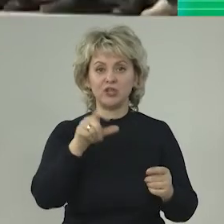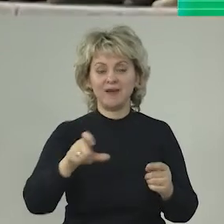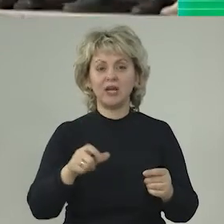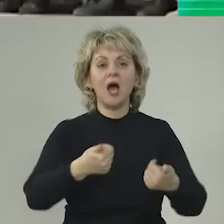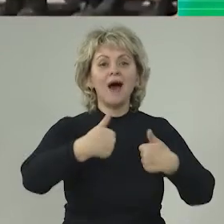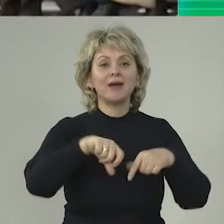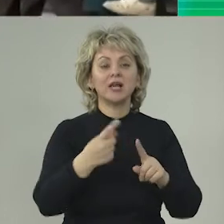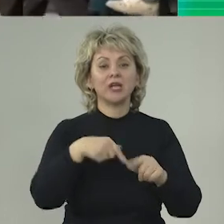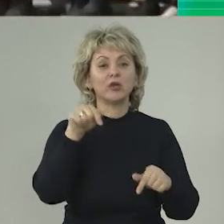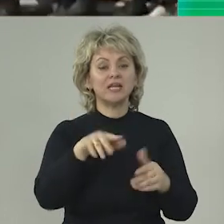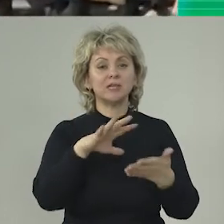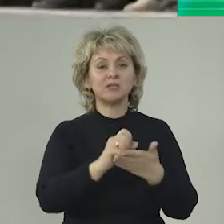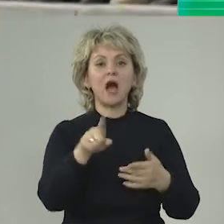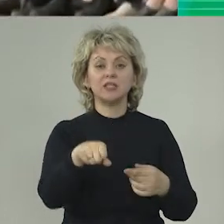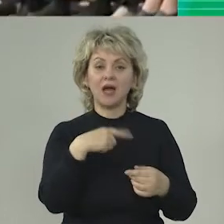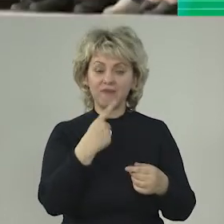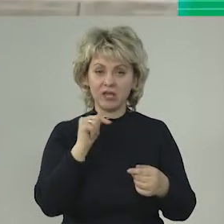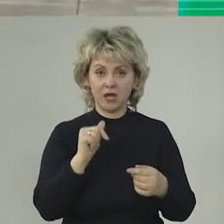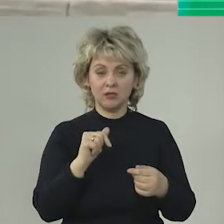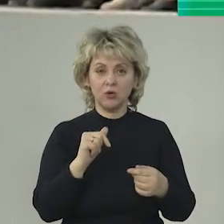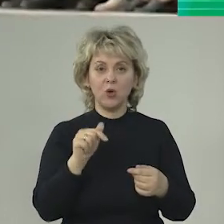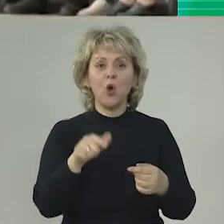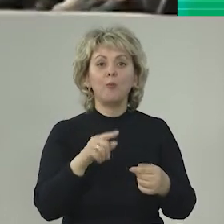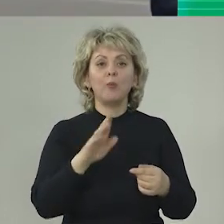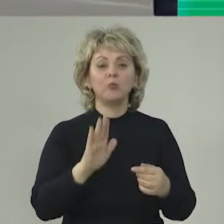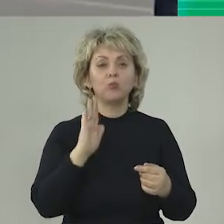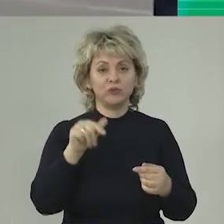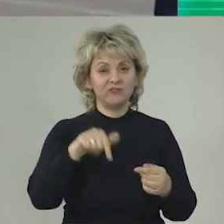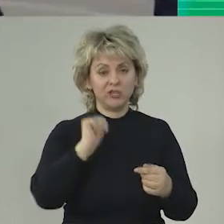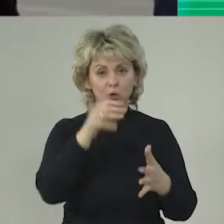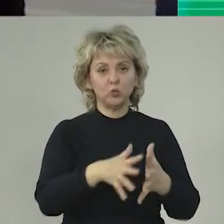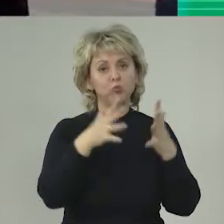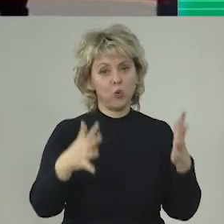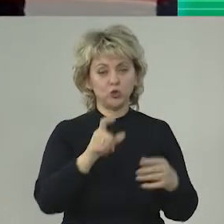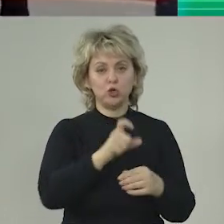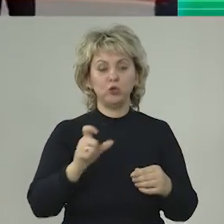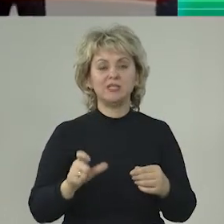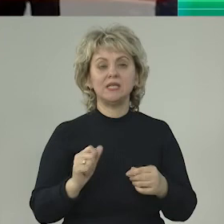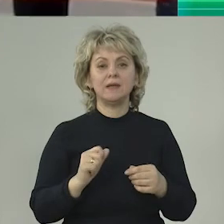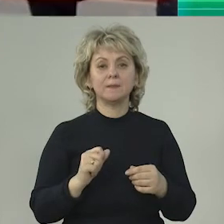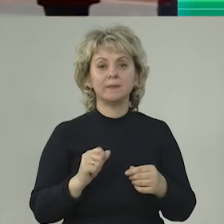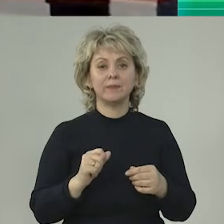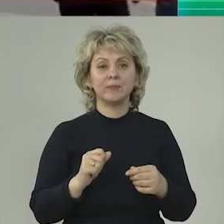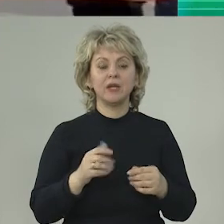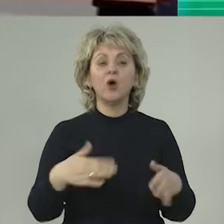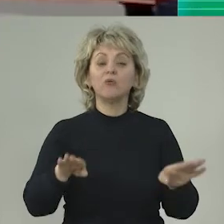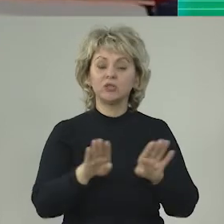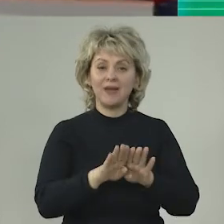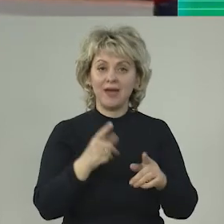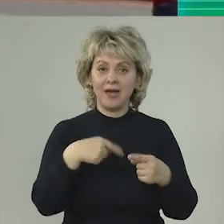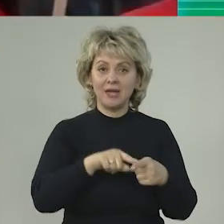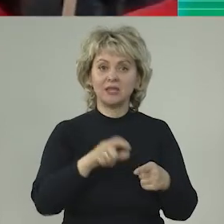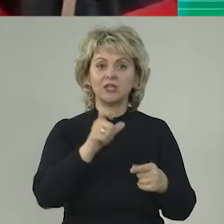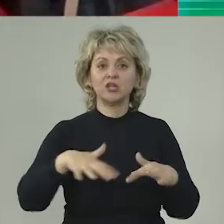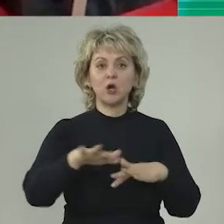Организаторы, которые этим занимаются, мне говорят, что в этом году будет больше. Ну, вот эта